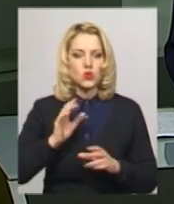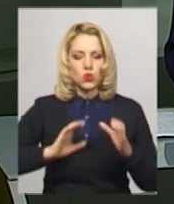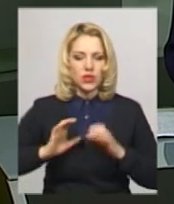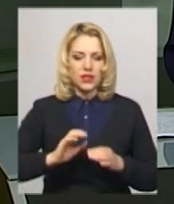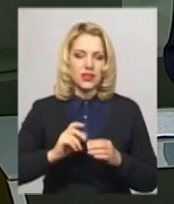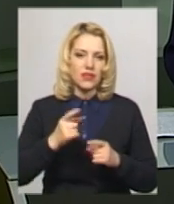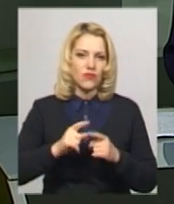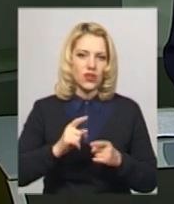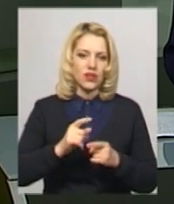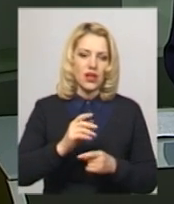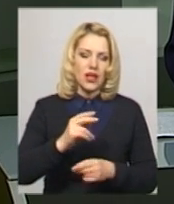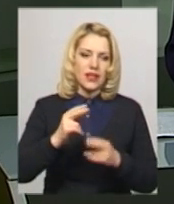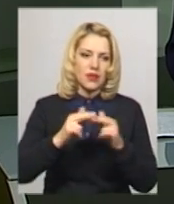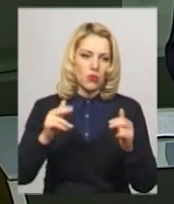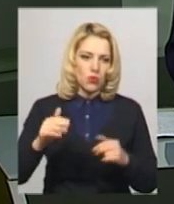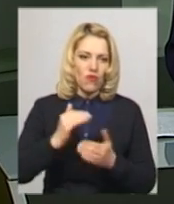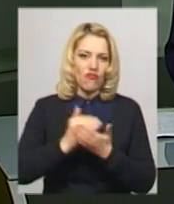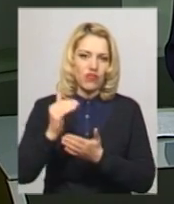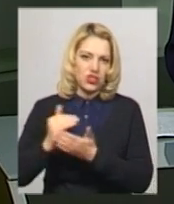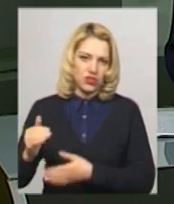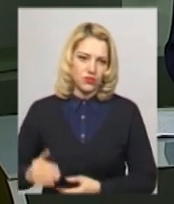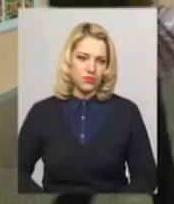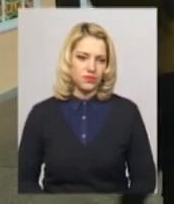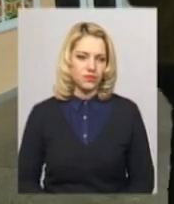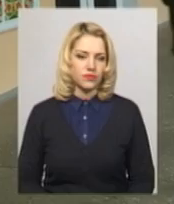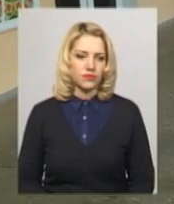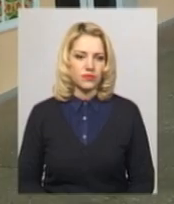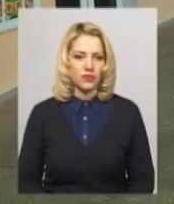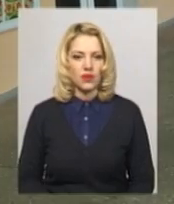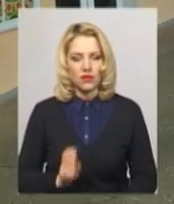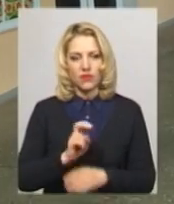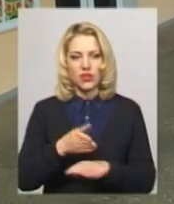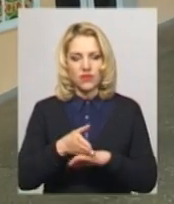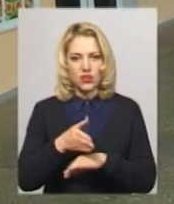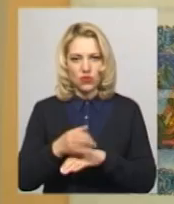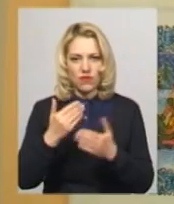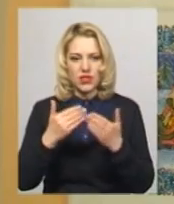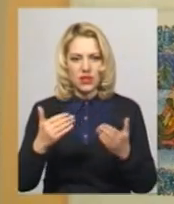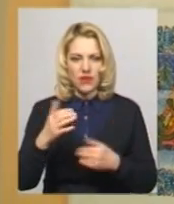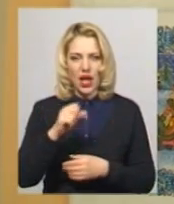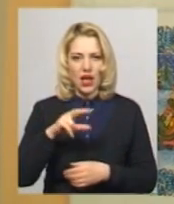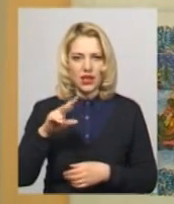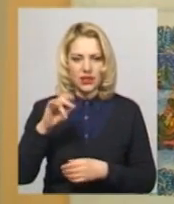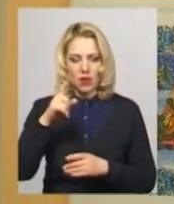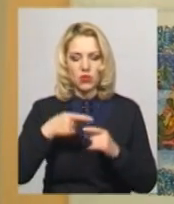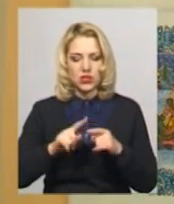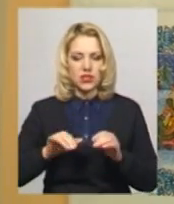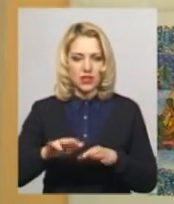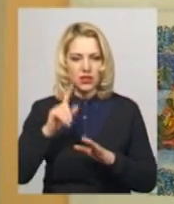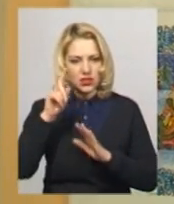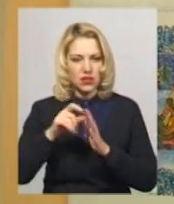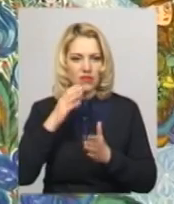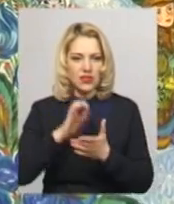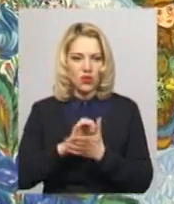На відкритті експозиції побувала Анастасія Олексюк. Відвідувачка виставки Аліна Брезденюк про захід дізналась від знайомих.